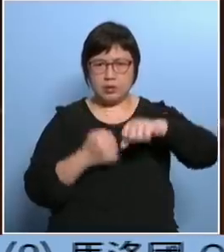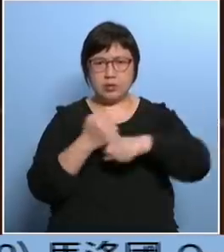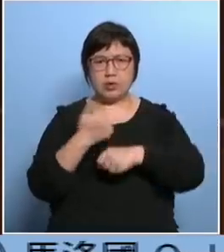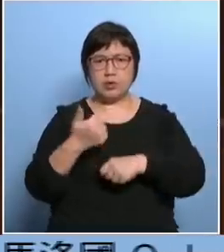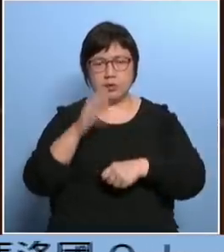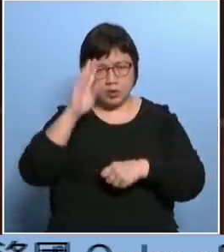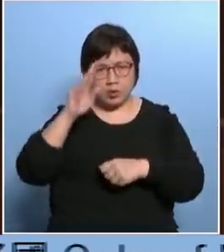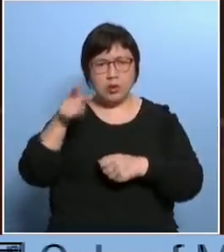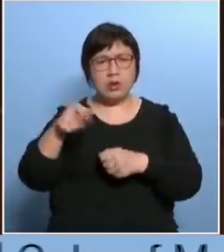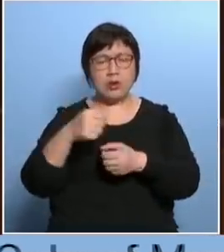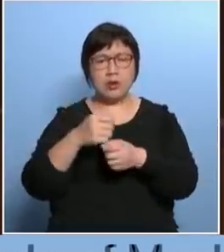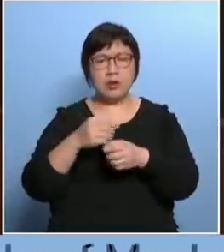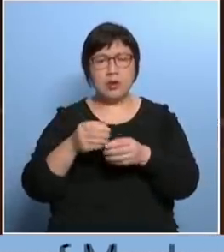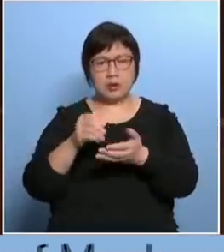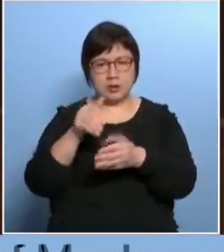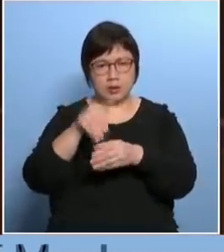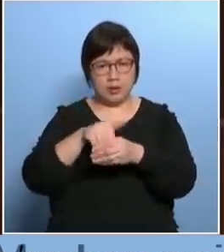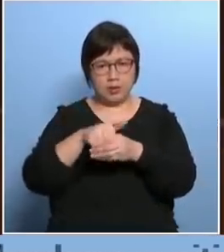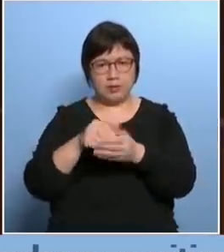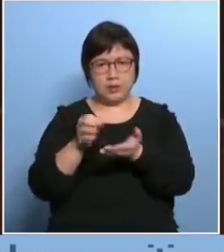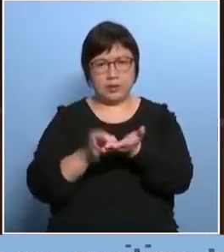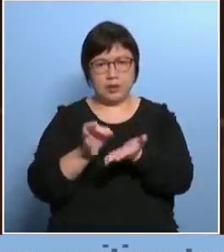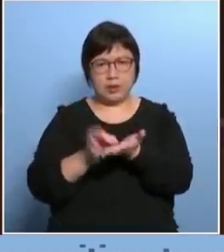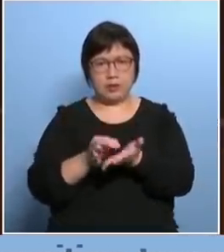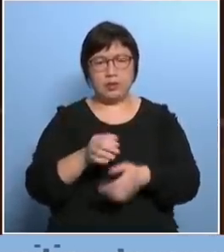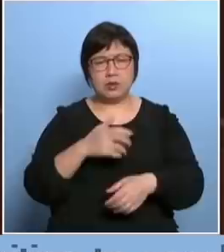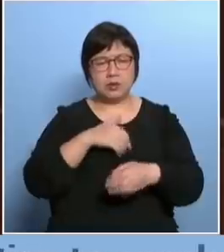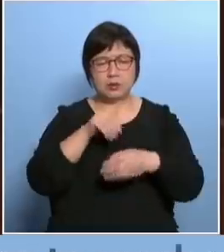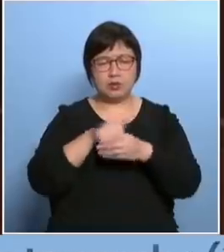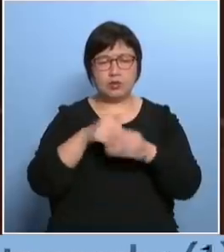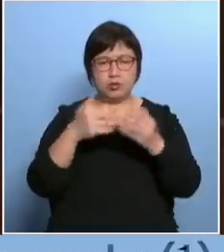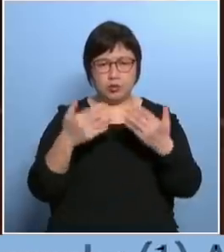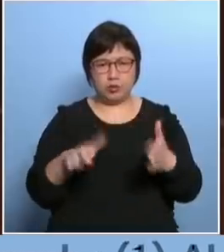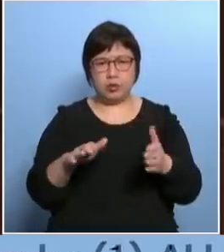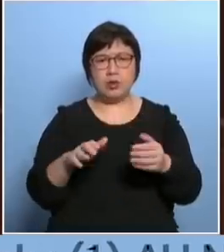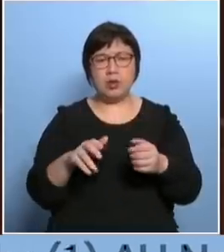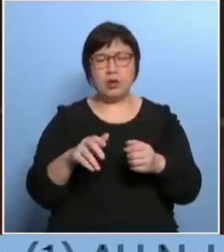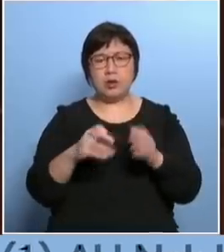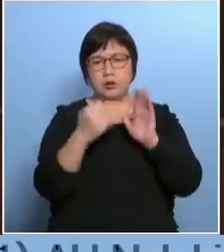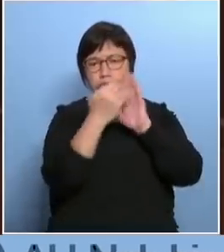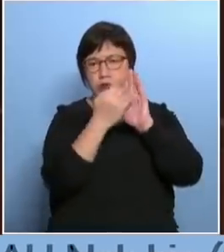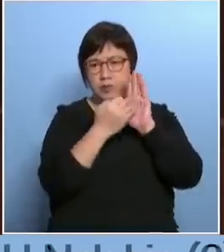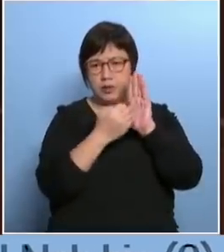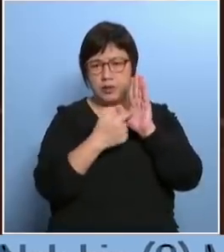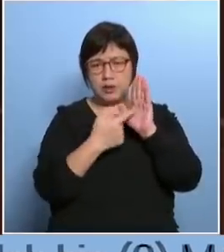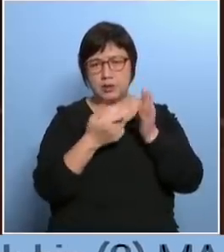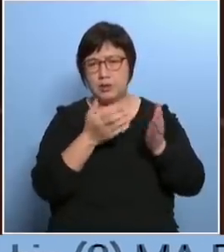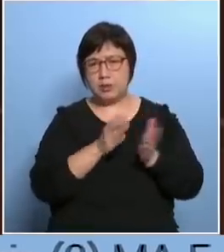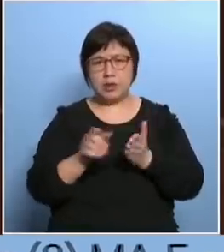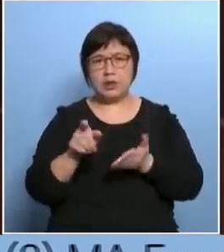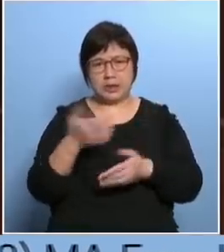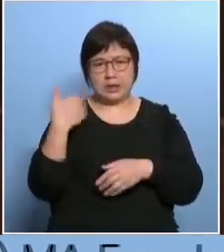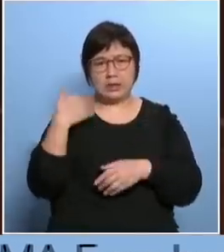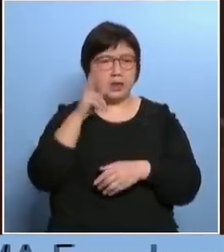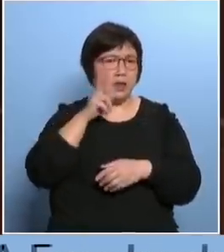在票站上如何去处理那些选完之后那本选民名策这个已经有一个例子在这里